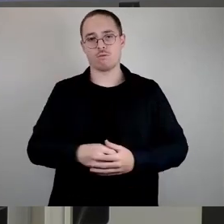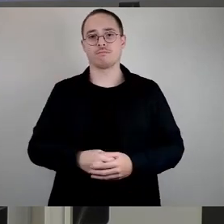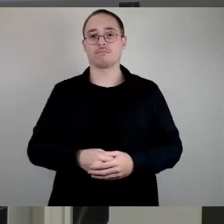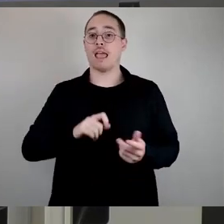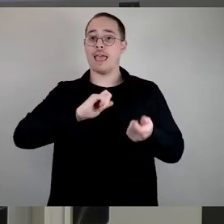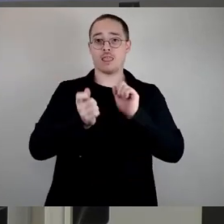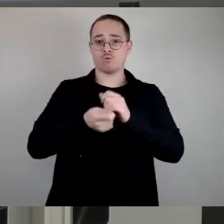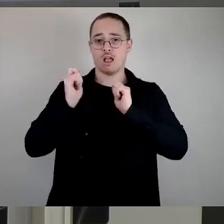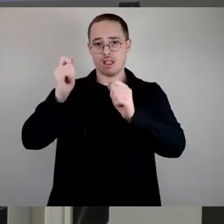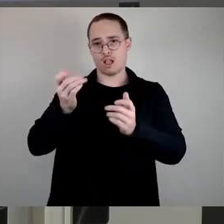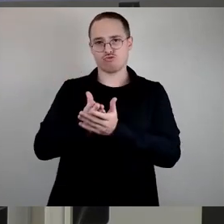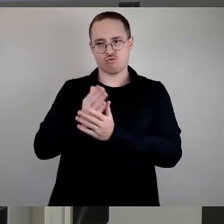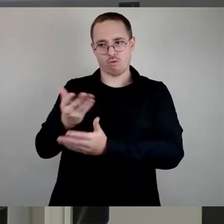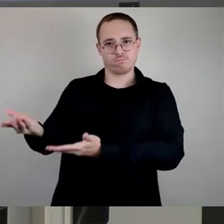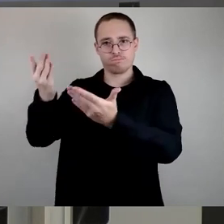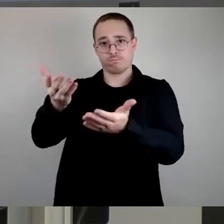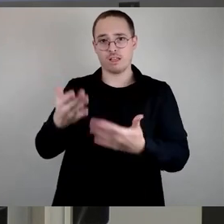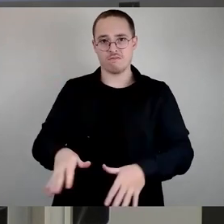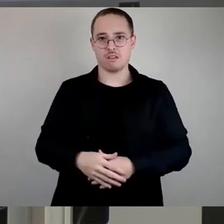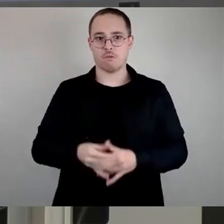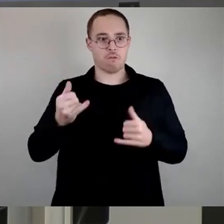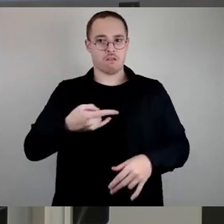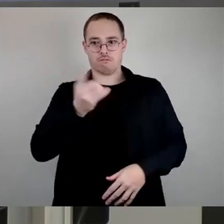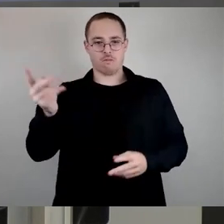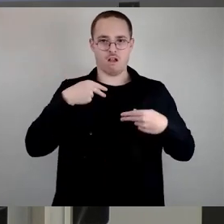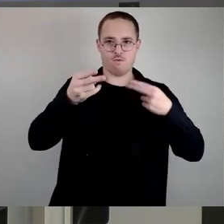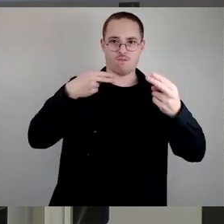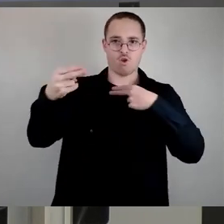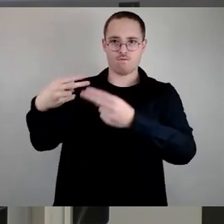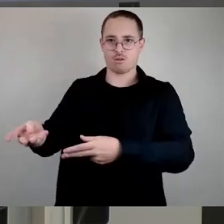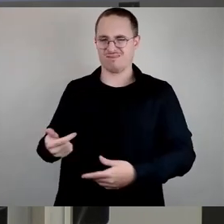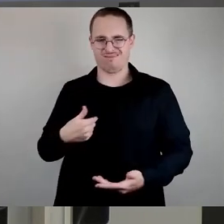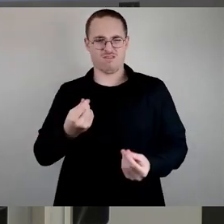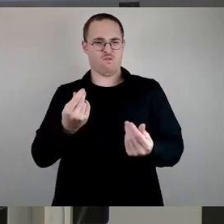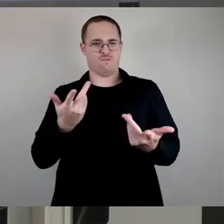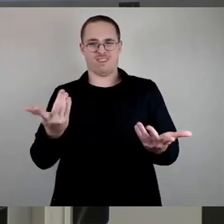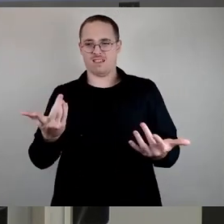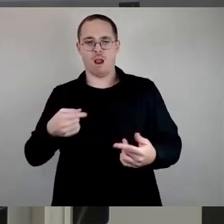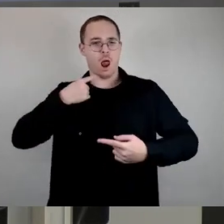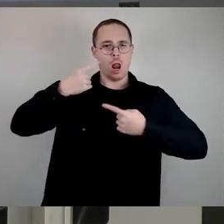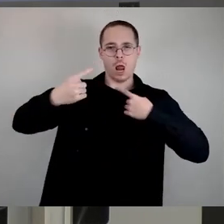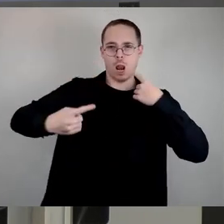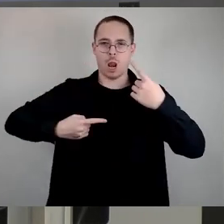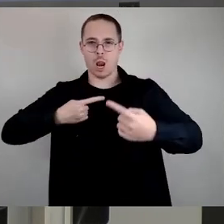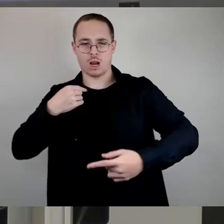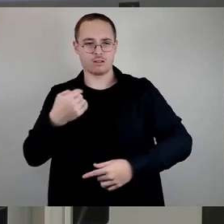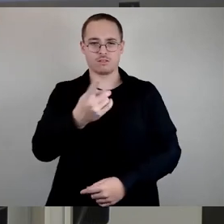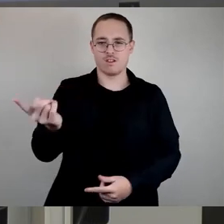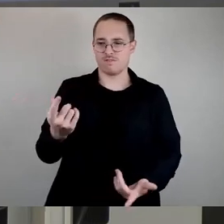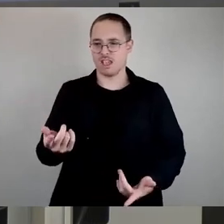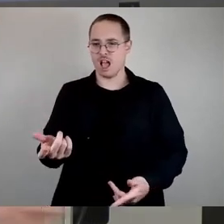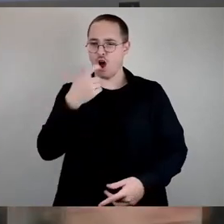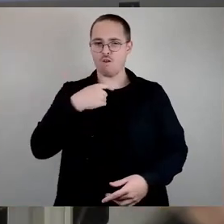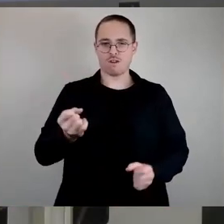da jetzt als Antworten gehört habe, das klingt für mich so wie so billige Ausreden. Und wenn Sie uns da Populismus vorwerfen, dann kann ich einfach nur sagen, selber, edge. So,